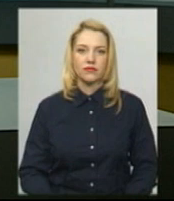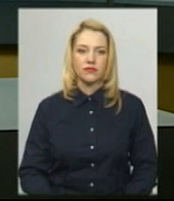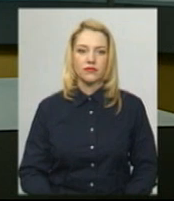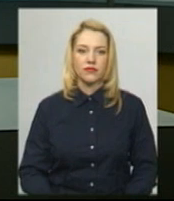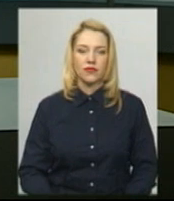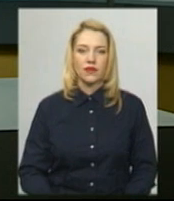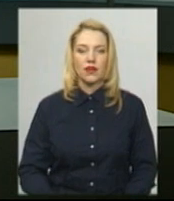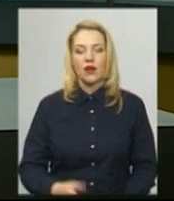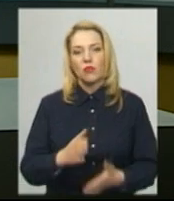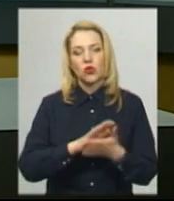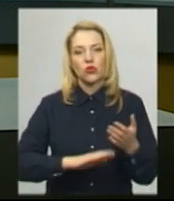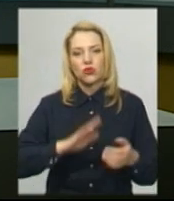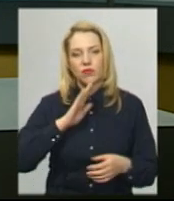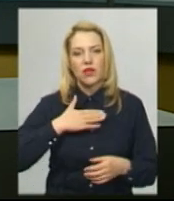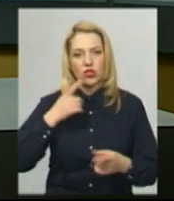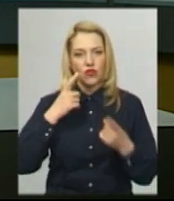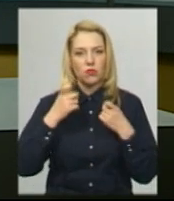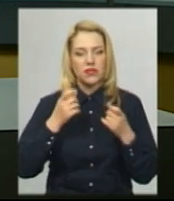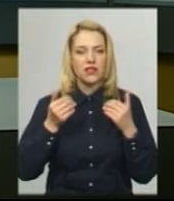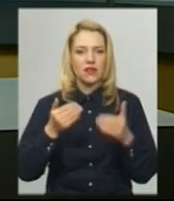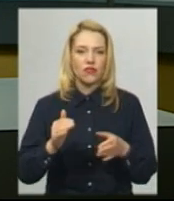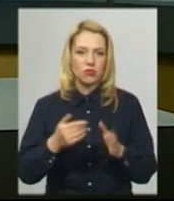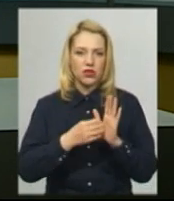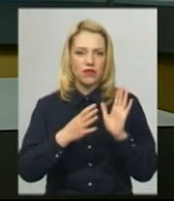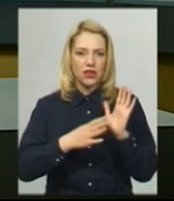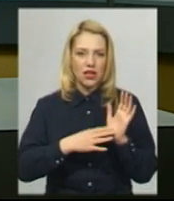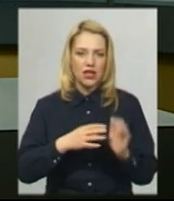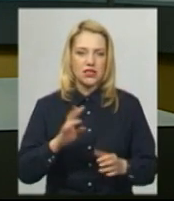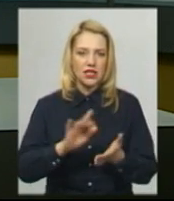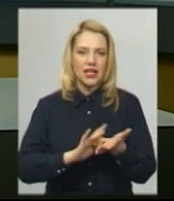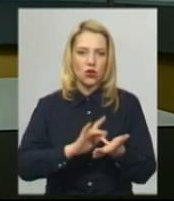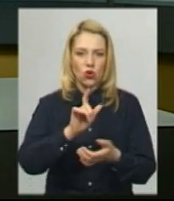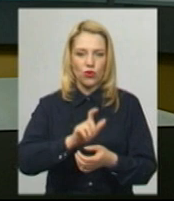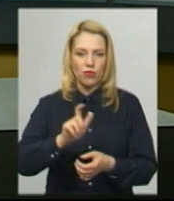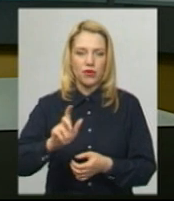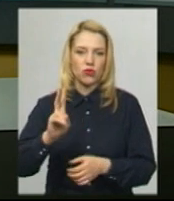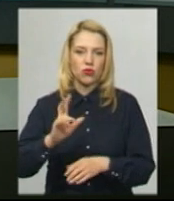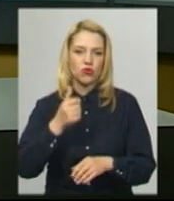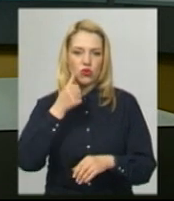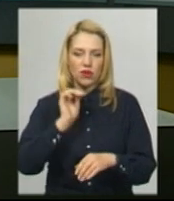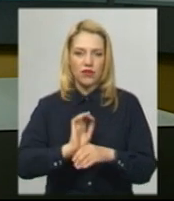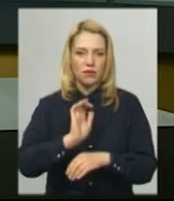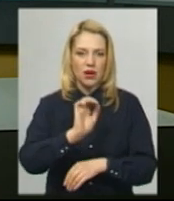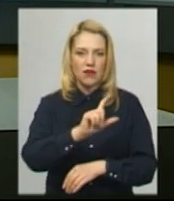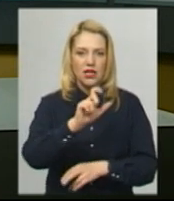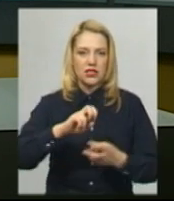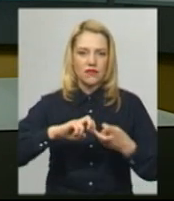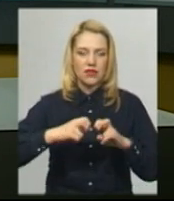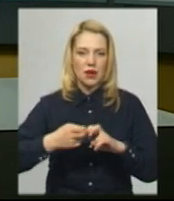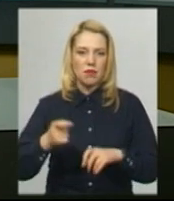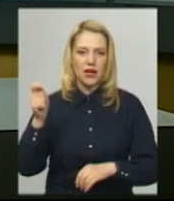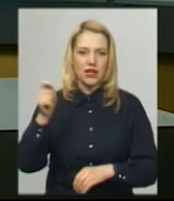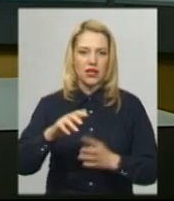Ми продовжимо наш інформаційний випуск. 19 ромів, яких вчора відправили з Івано-Франківська, приїхали до села